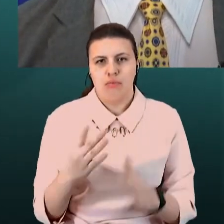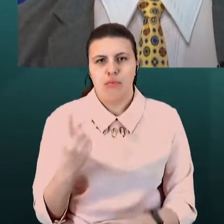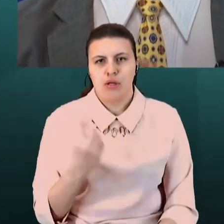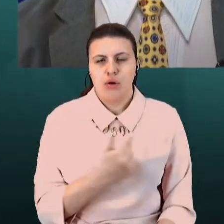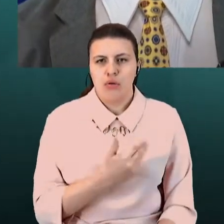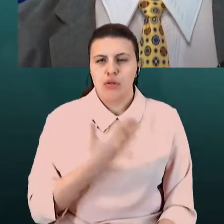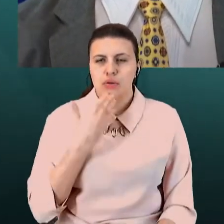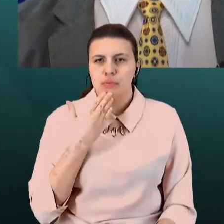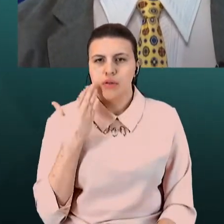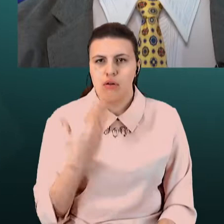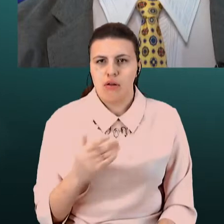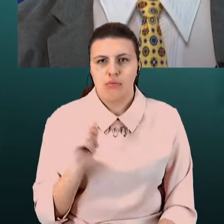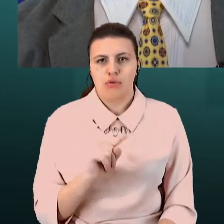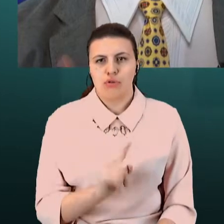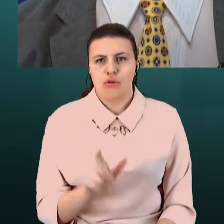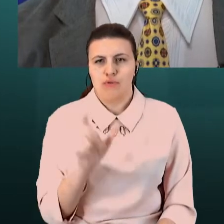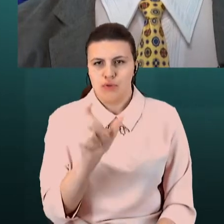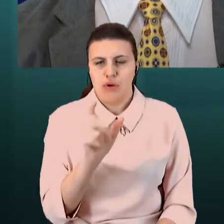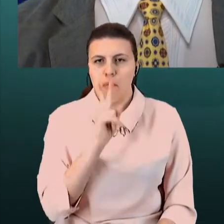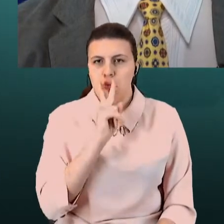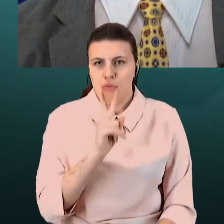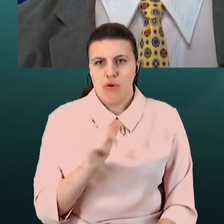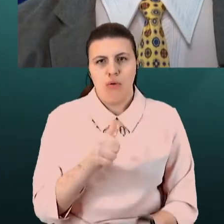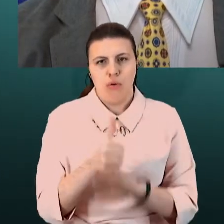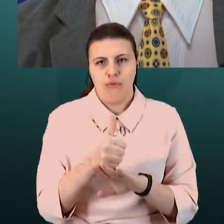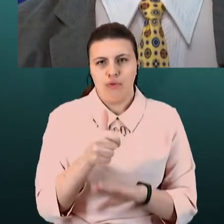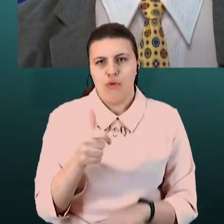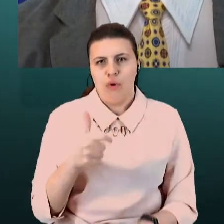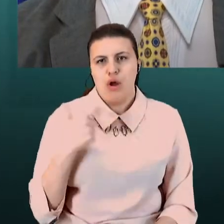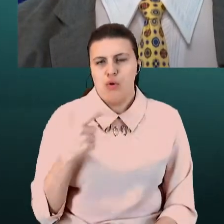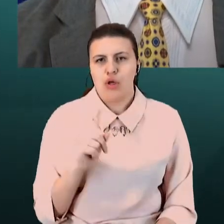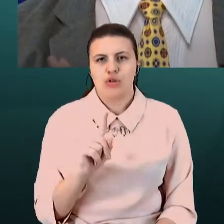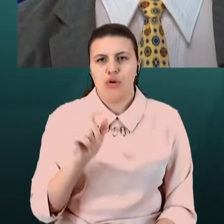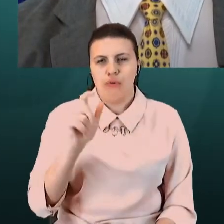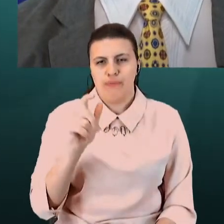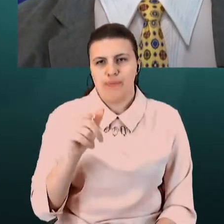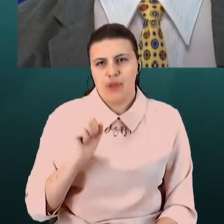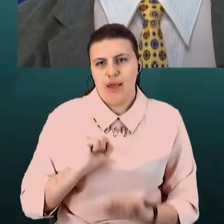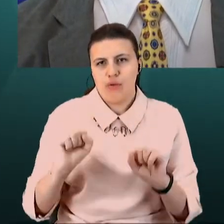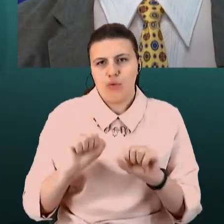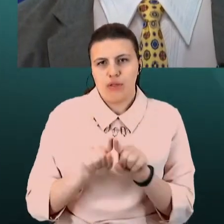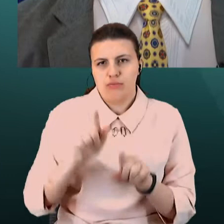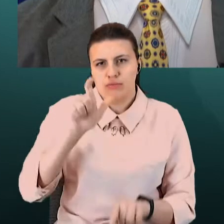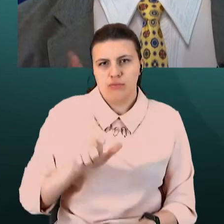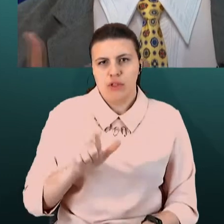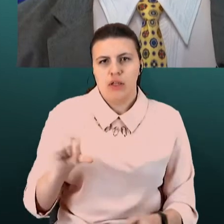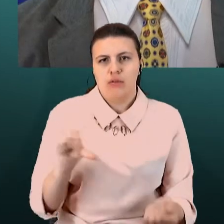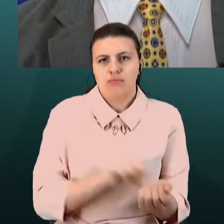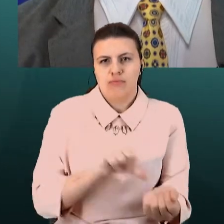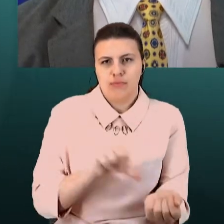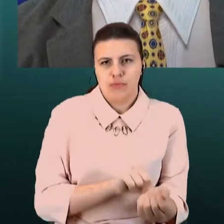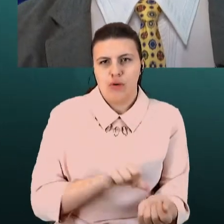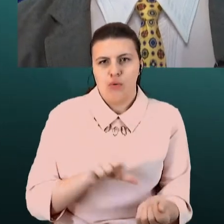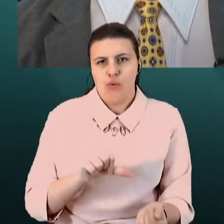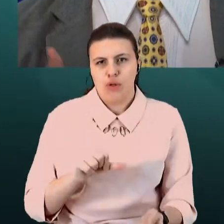те, що от сюжеті ми побачили головного героя, який хворіє на ВІЛ, внаслідок того, що він вживав наркотики 20